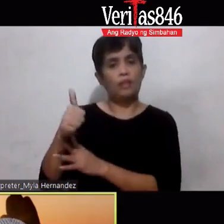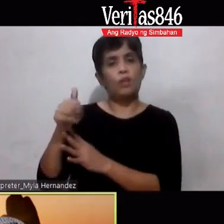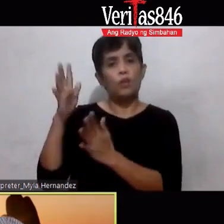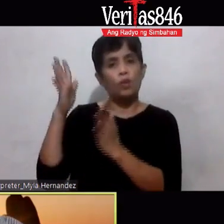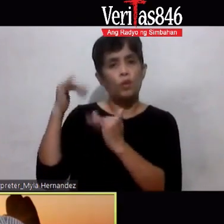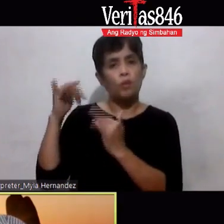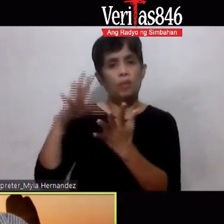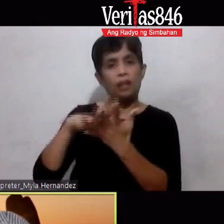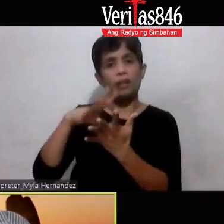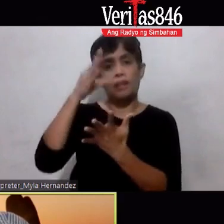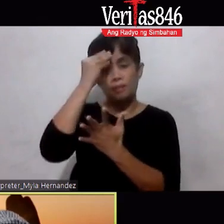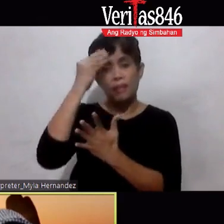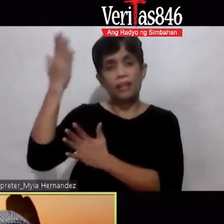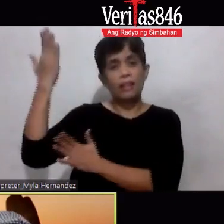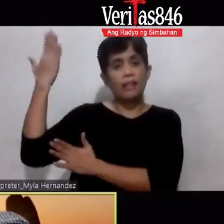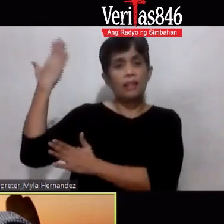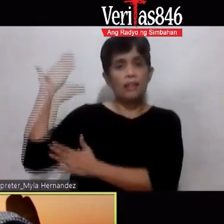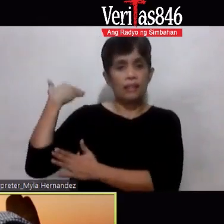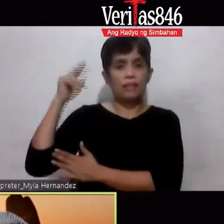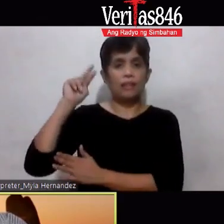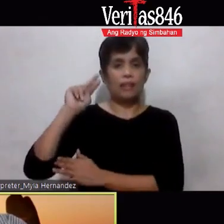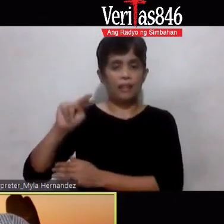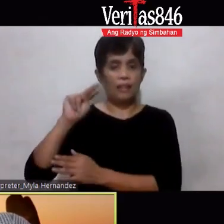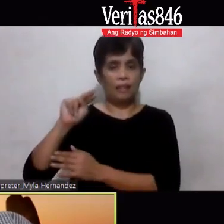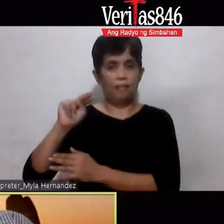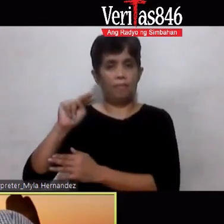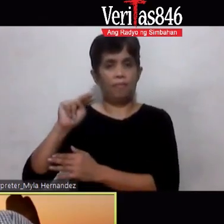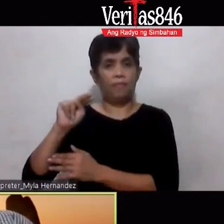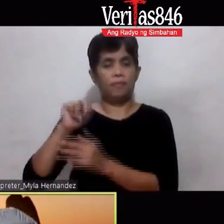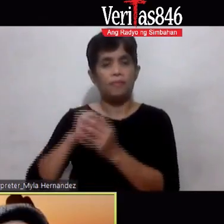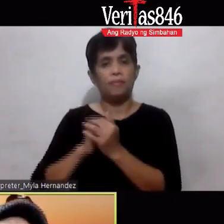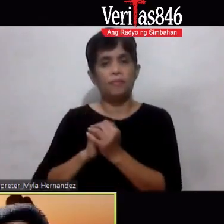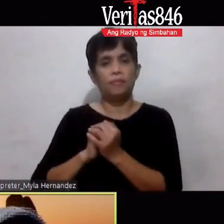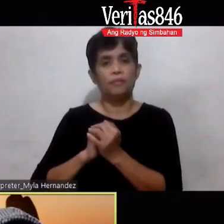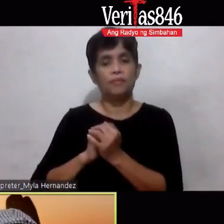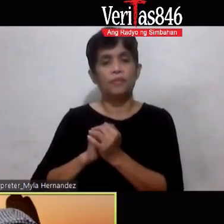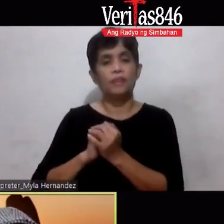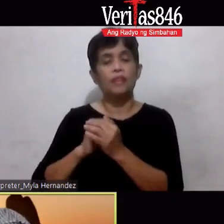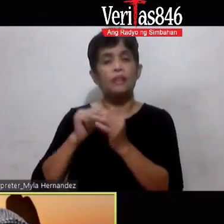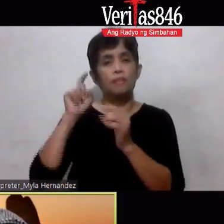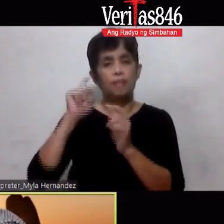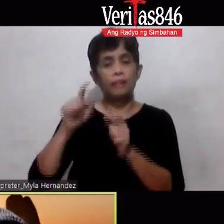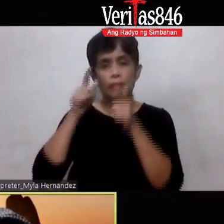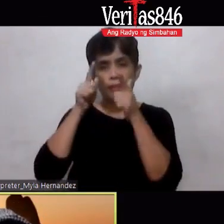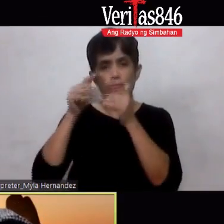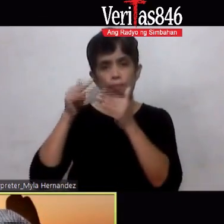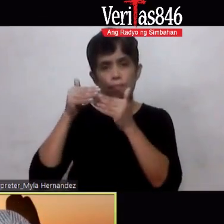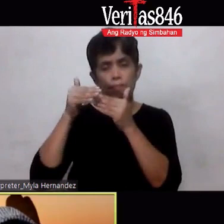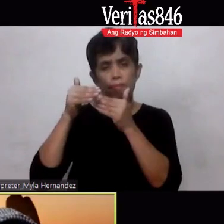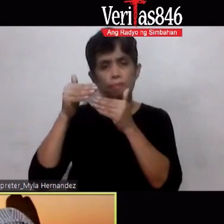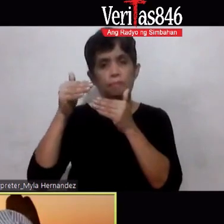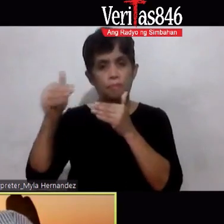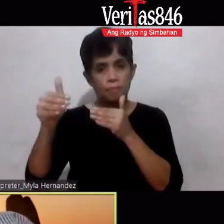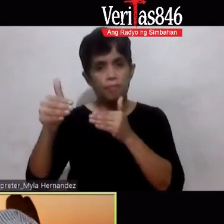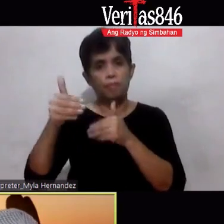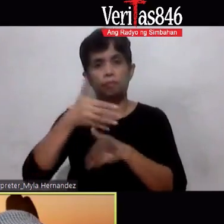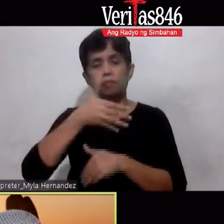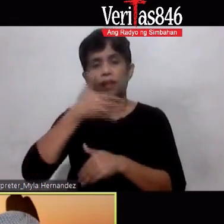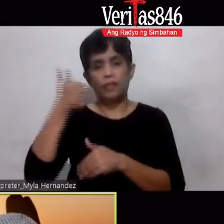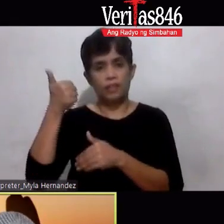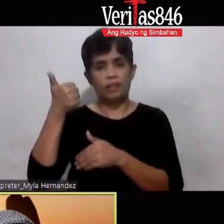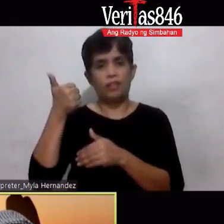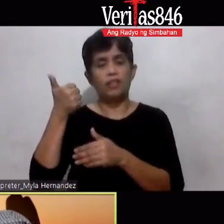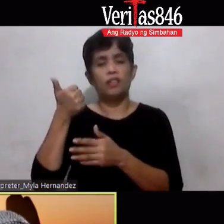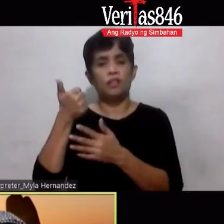nakaraan Na kailangan natin Matutunan At Let's move forward To a better Better we Or better you Or